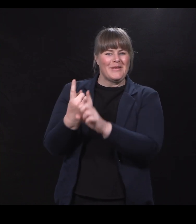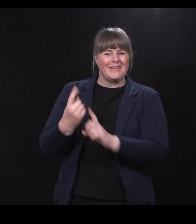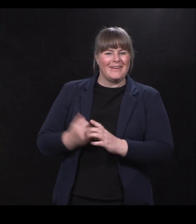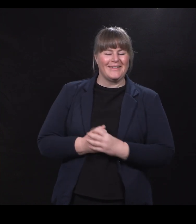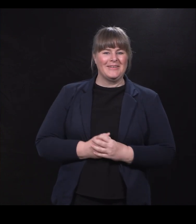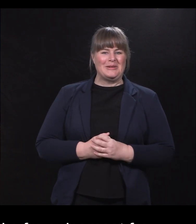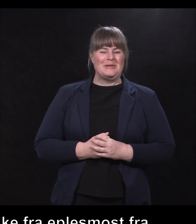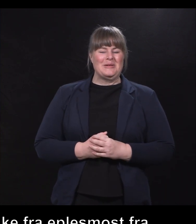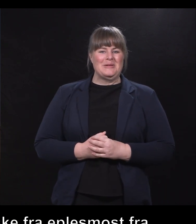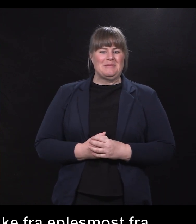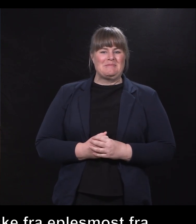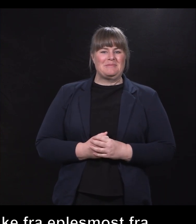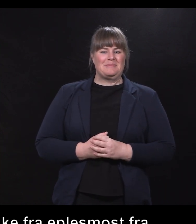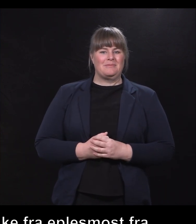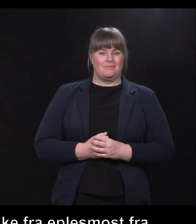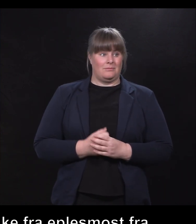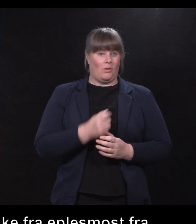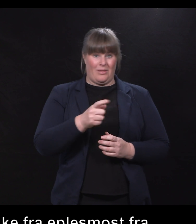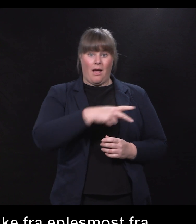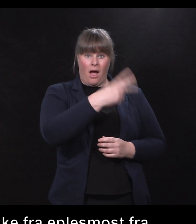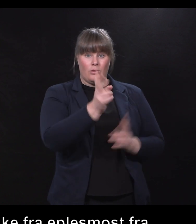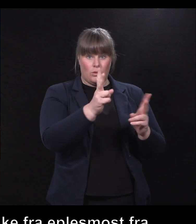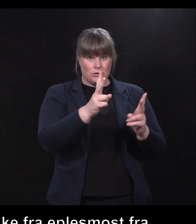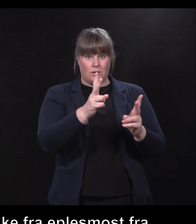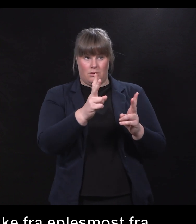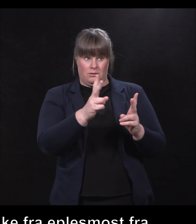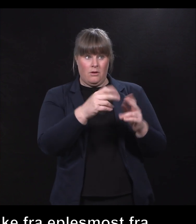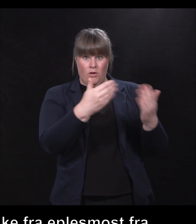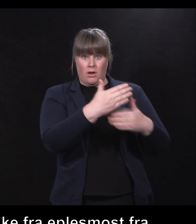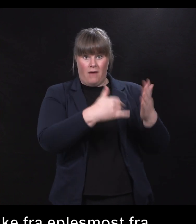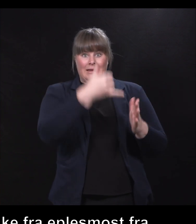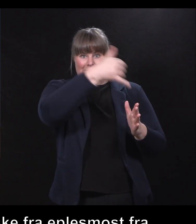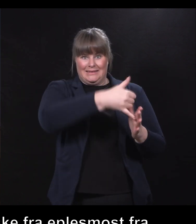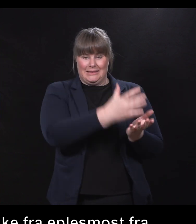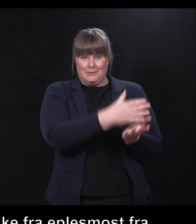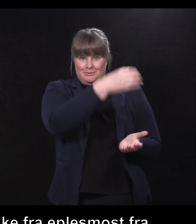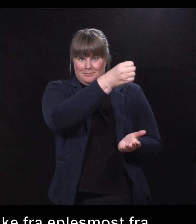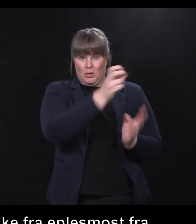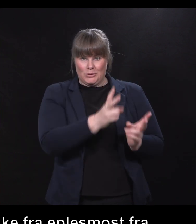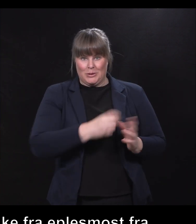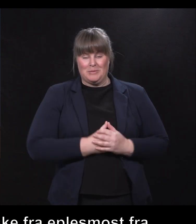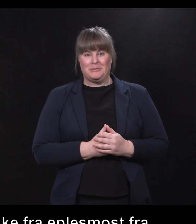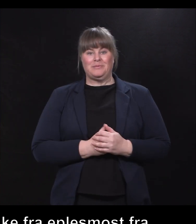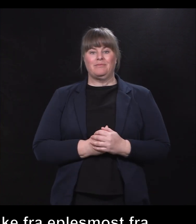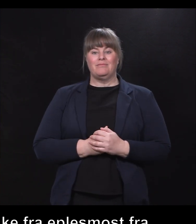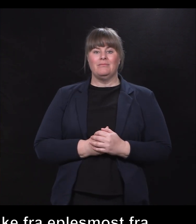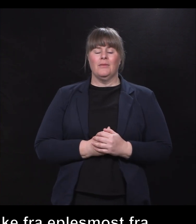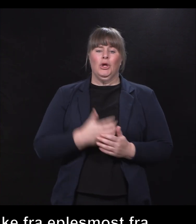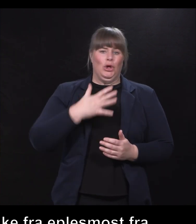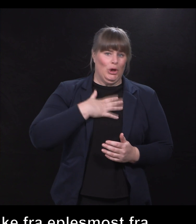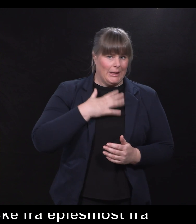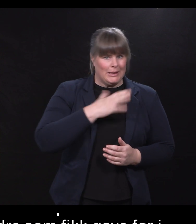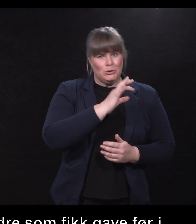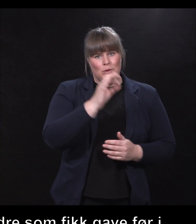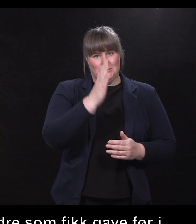Så, og det har dere andre som har fått gaver før i dag også nå fått. Bare hyggelig, og tusen takk for at dere kom.